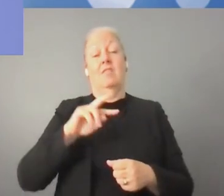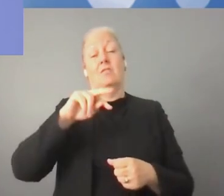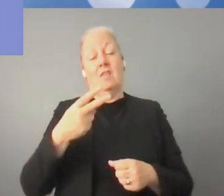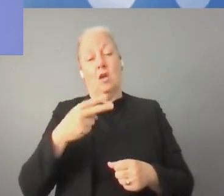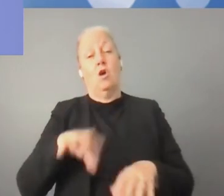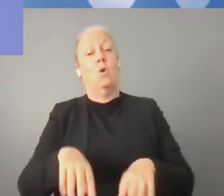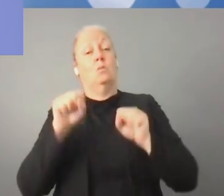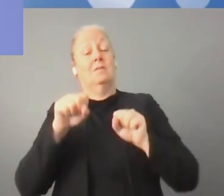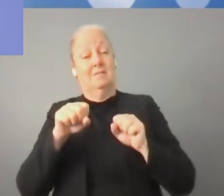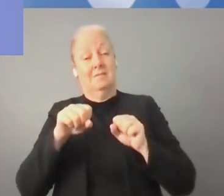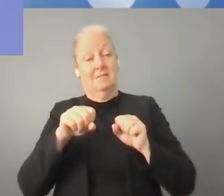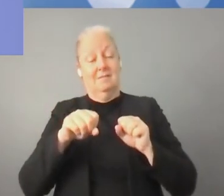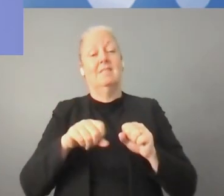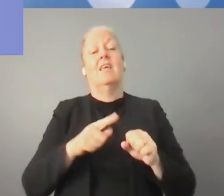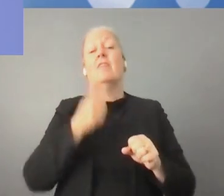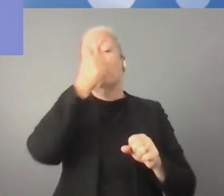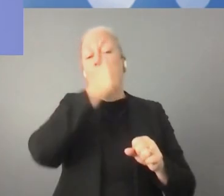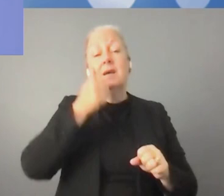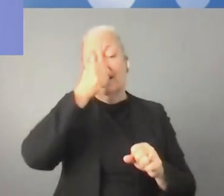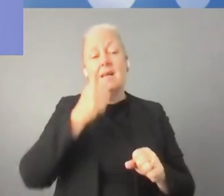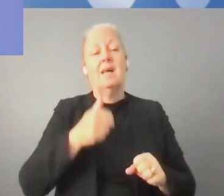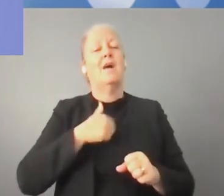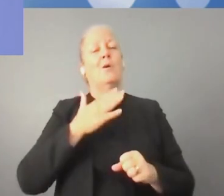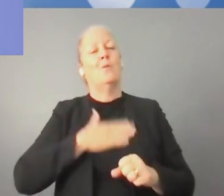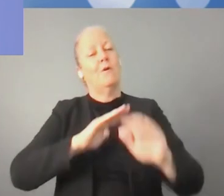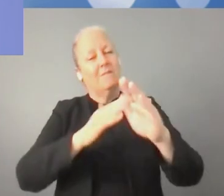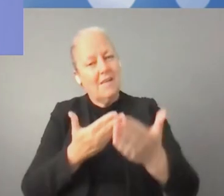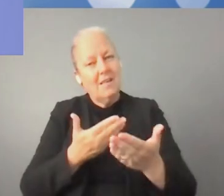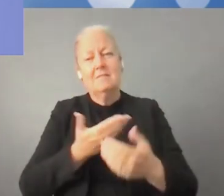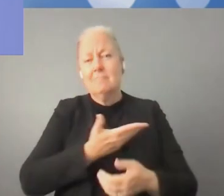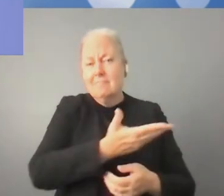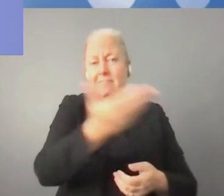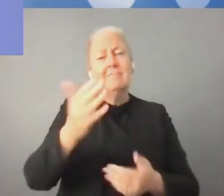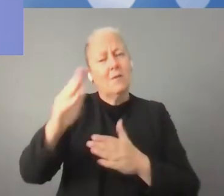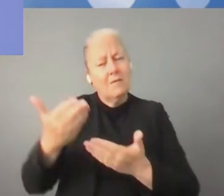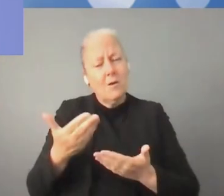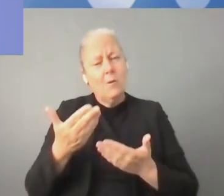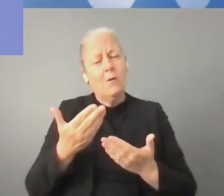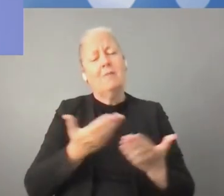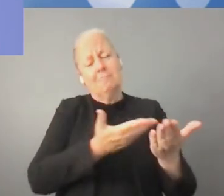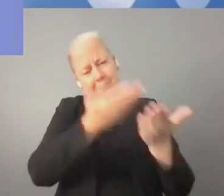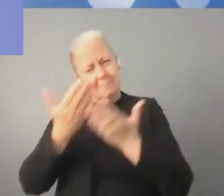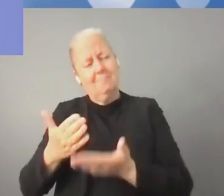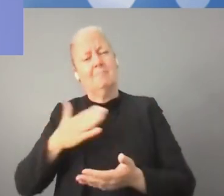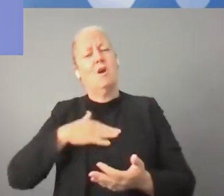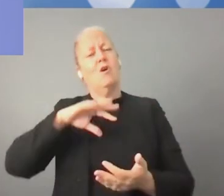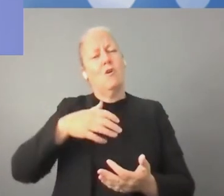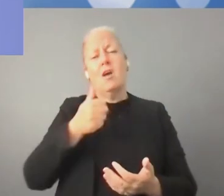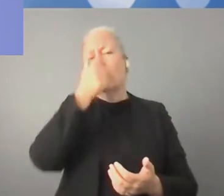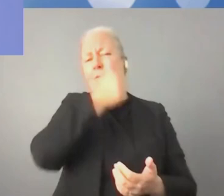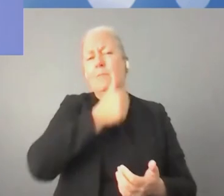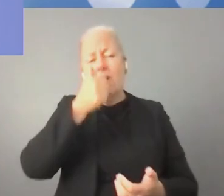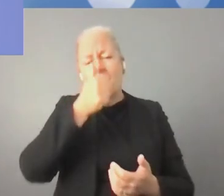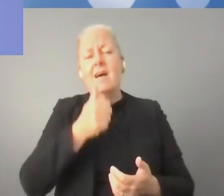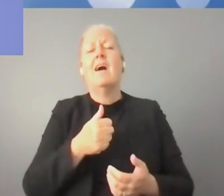الوطنية ومع المصارف التجارية والاستهلاكية. ونحن بما أننا سنكون